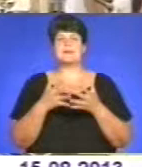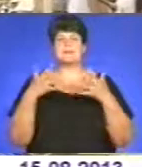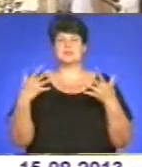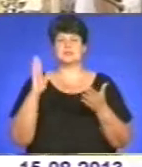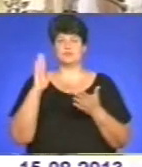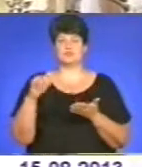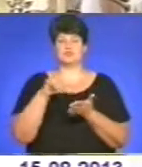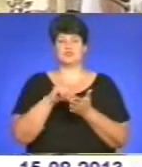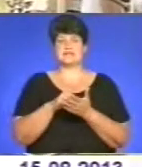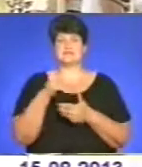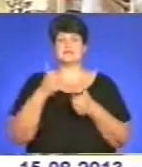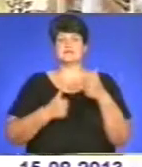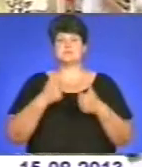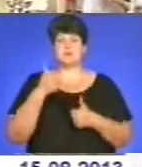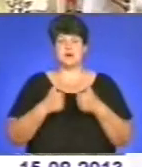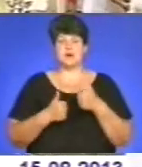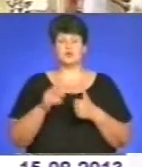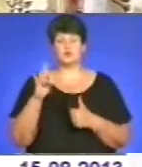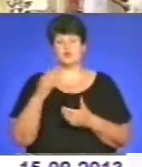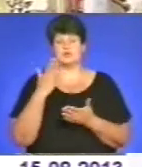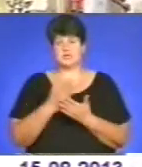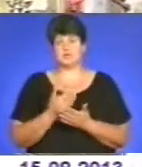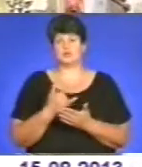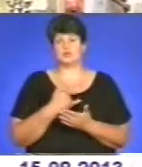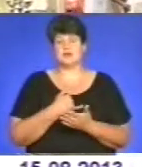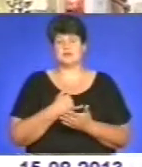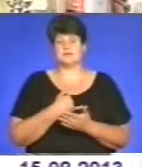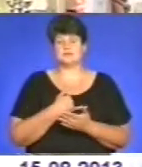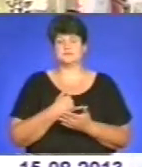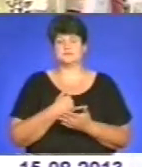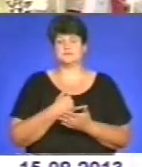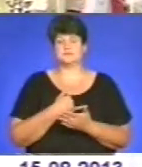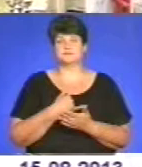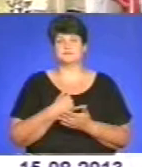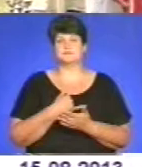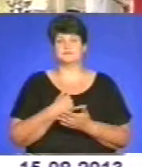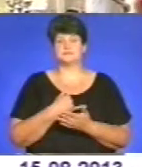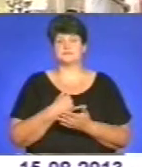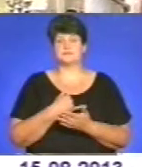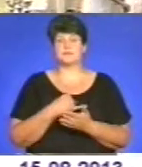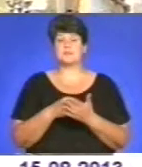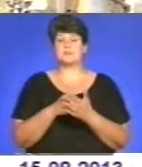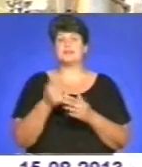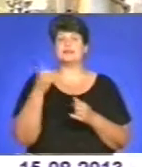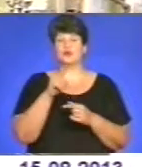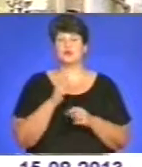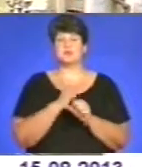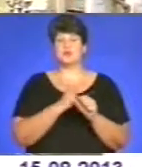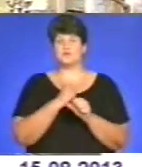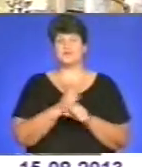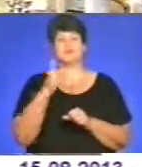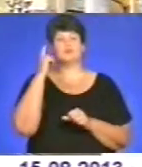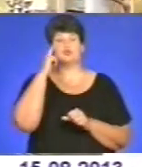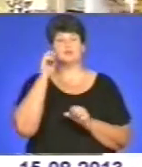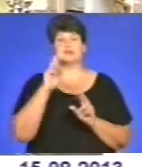учасників змагань. Є у нас матеріал для того, щоб працювати і подумати,